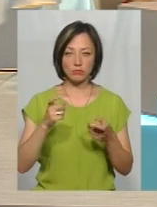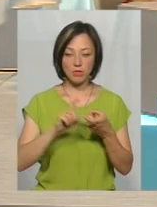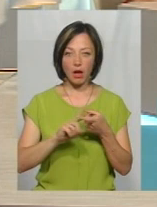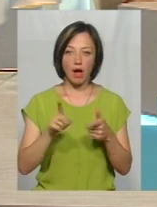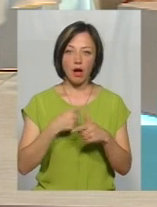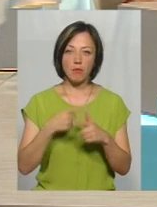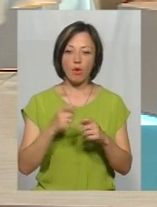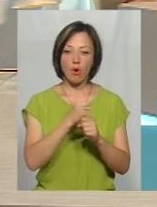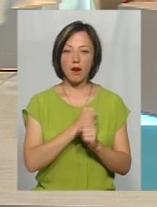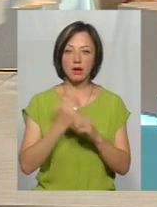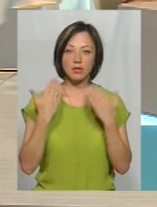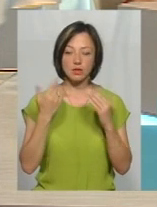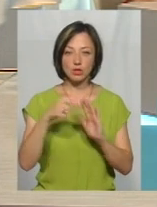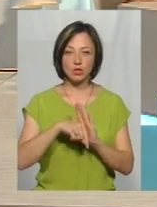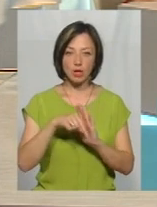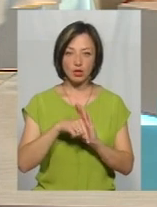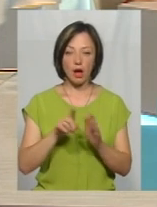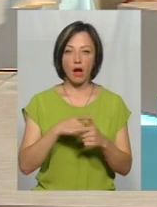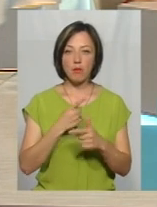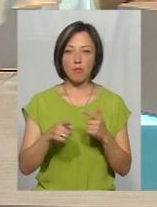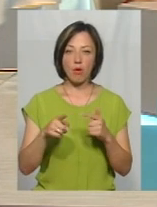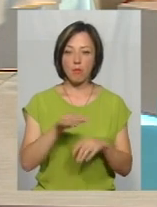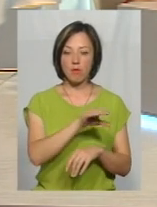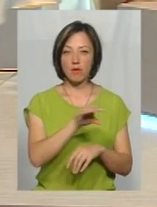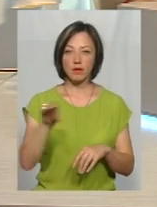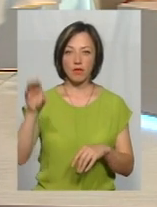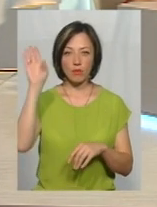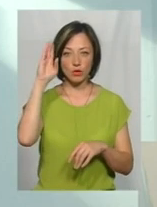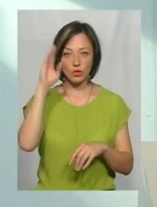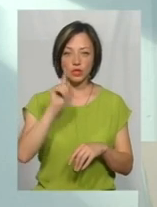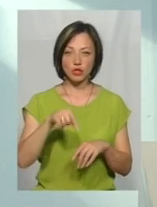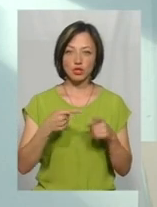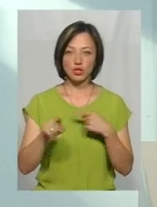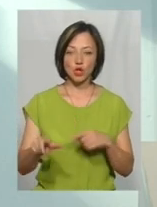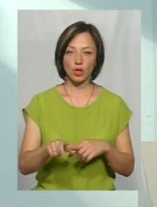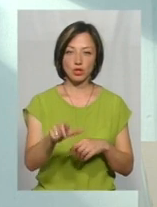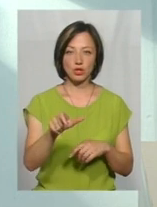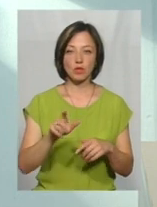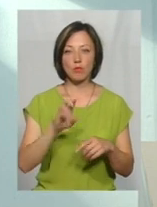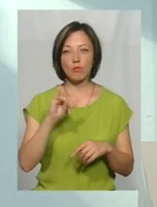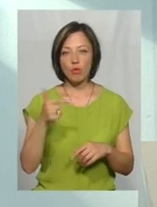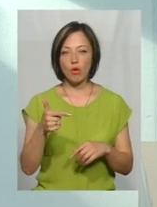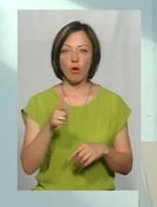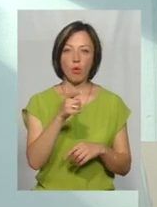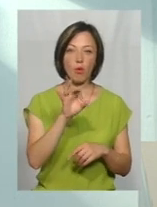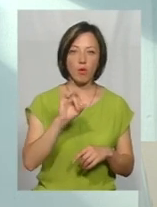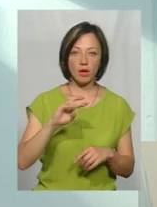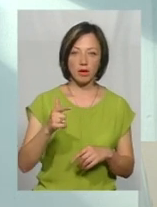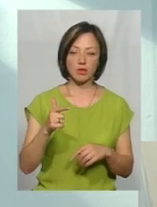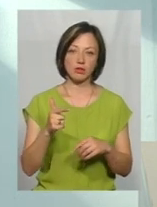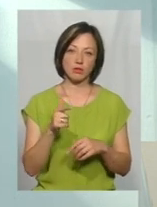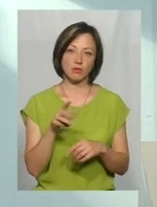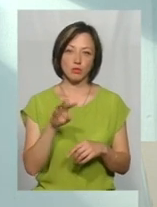рекреаційного значення, або поверхнею водою тієї чи іншої річки. Чи Південний Буг, чи Горині, чи